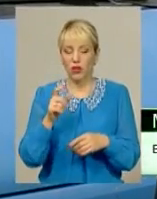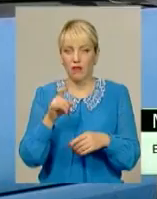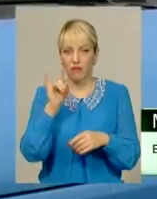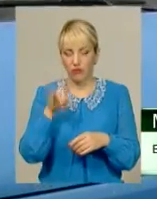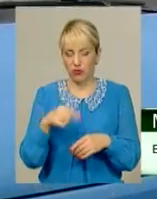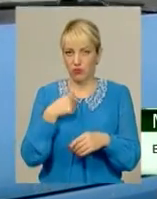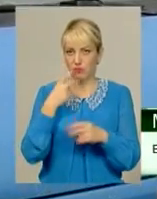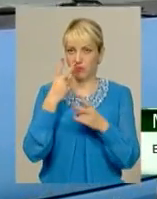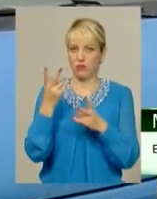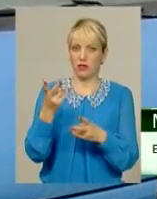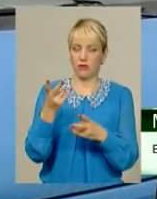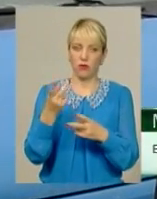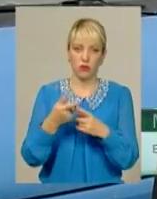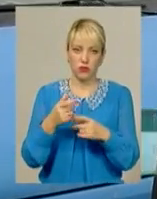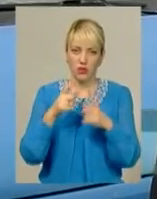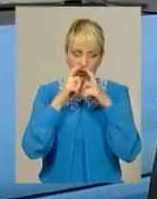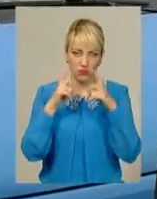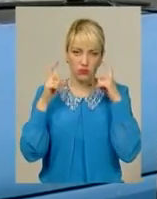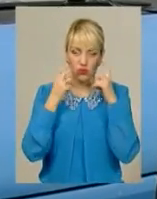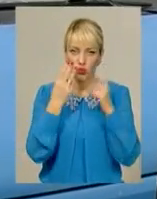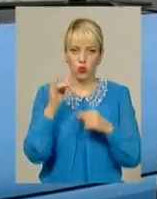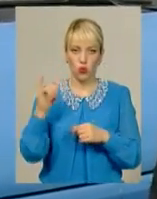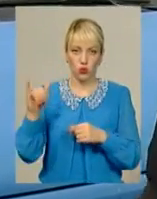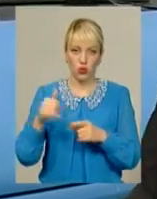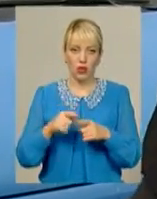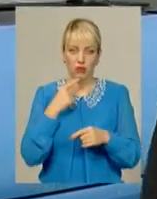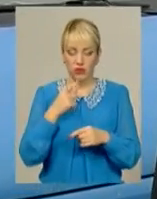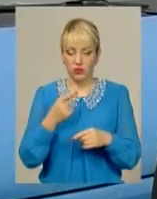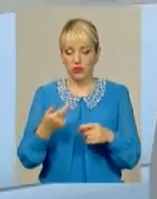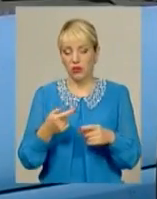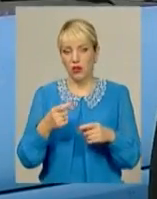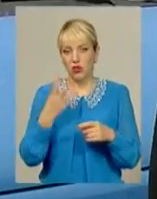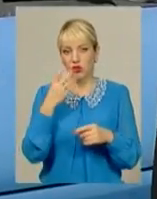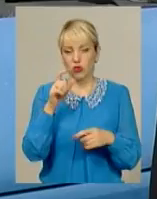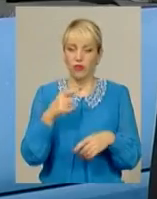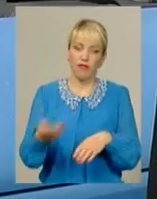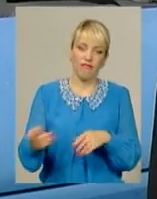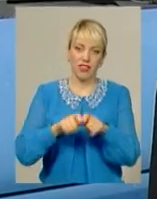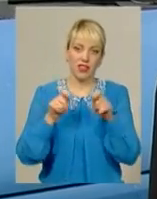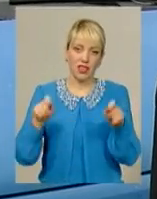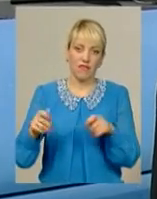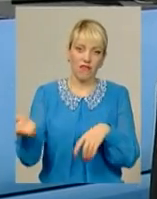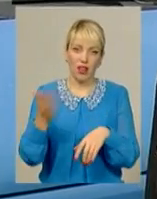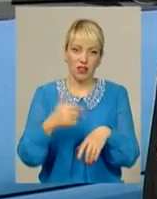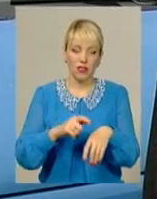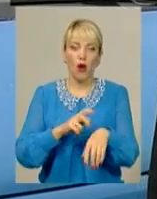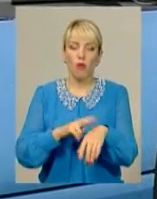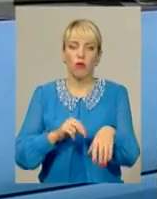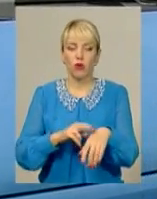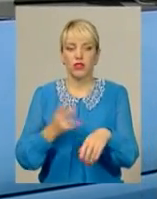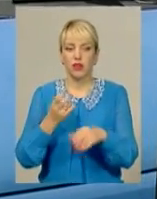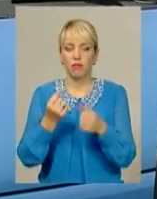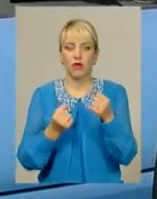я дивлюсь маски шоу стоять, чотири чоловіки, відкривай поліція. Говорять, треба проїхати машиною в